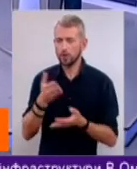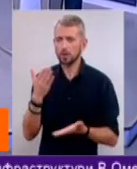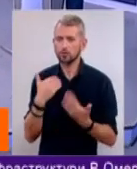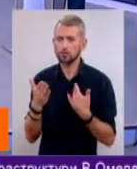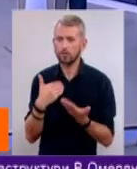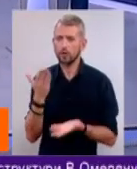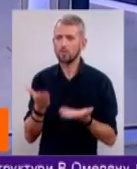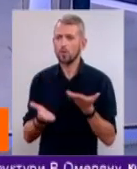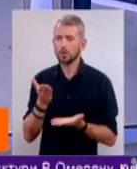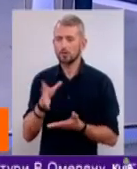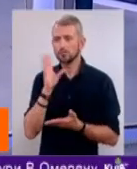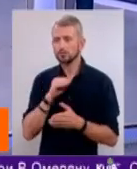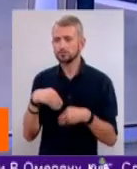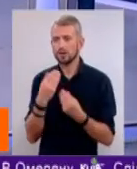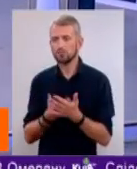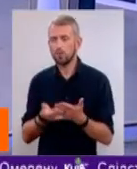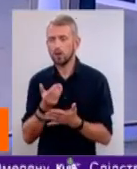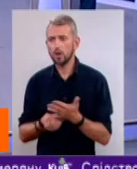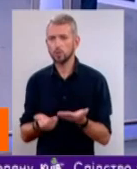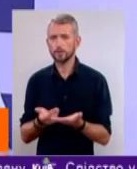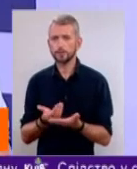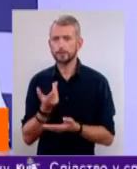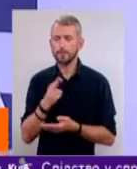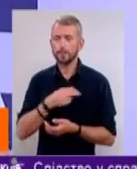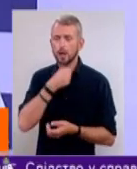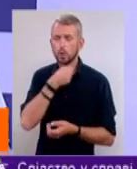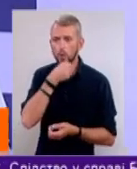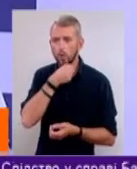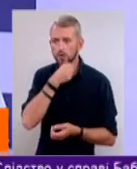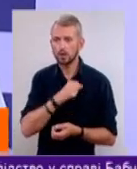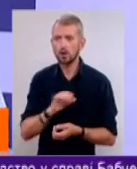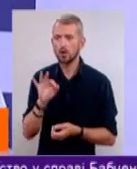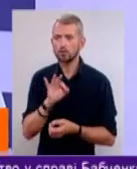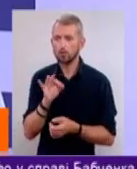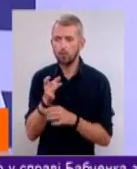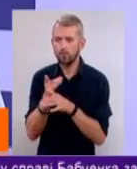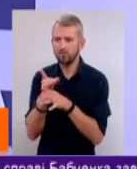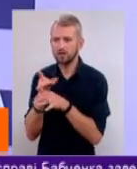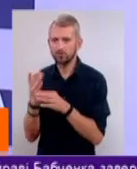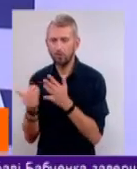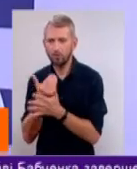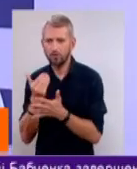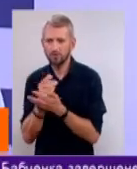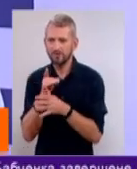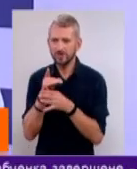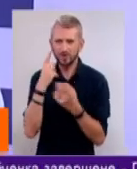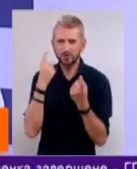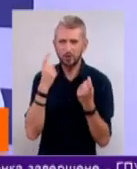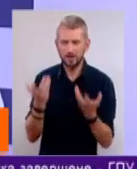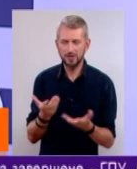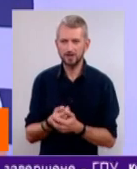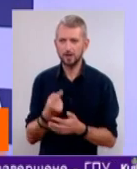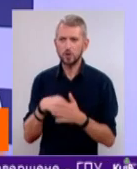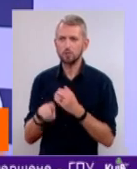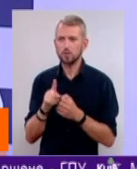зможете дати таку пораду для дорослих щодо фільтру новин і фільтру інформації. Адже